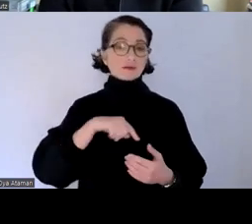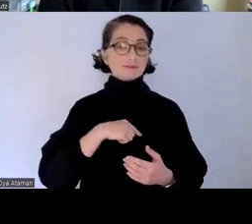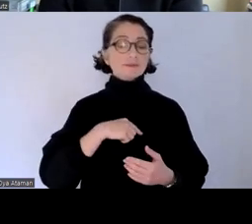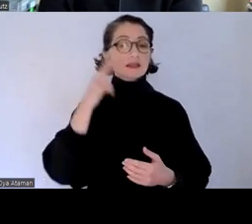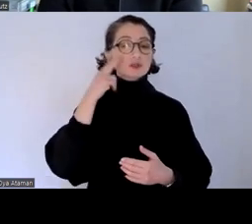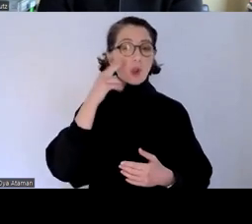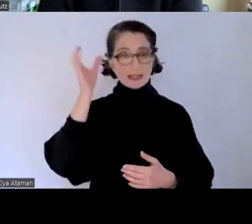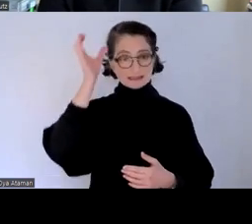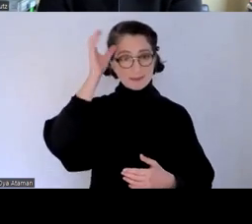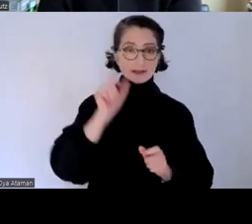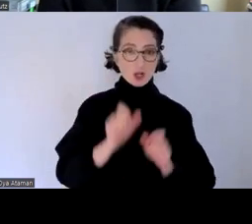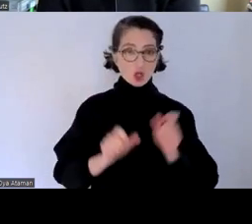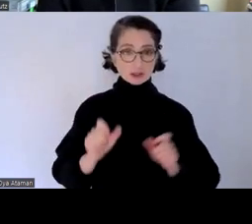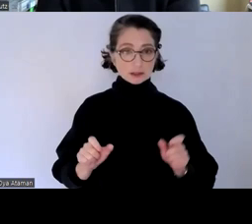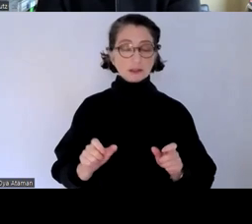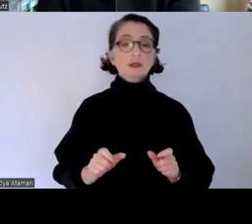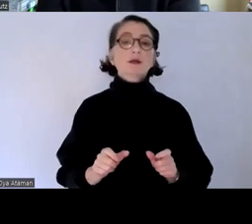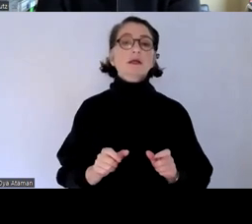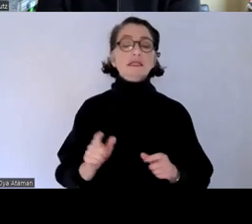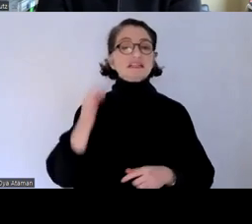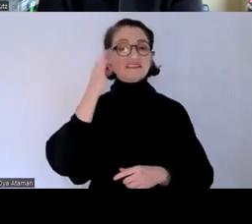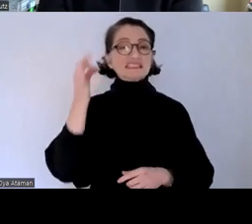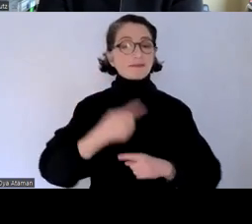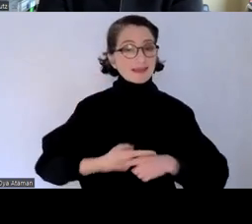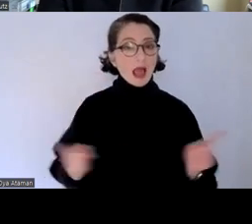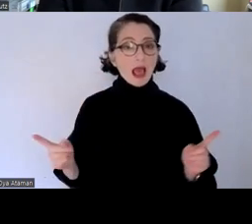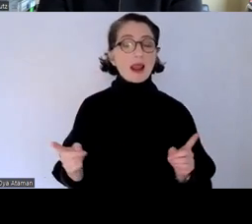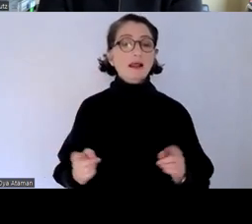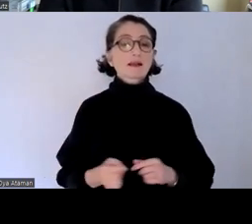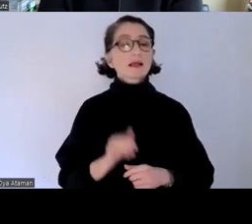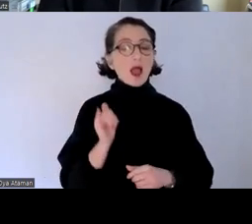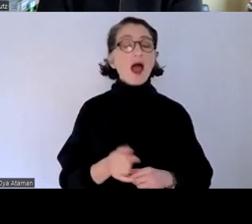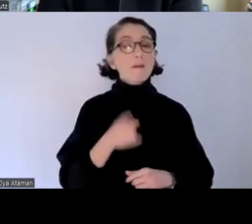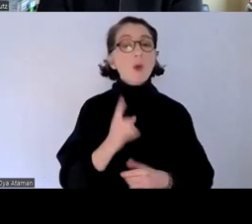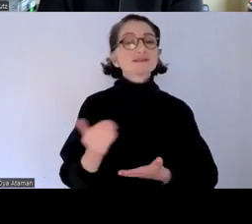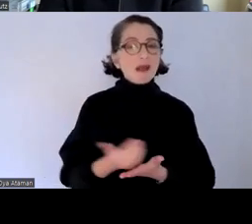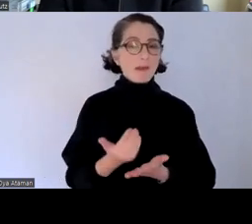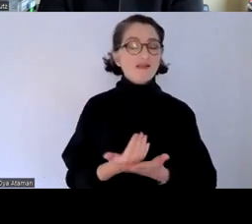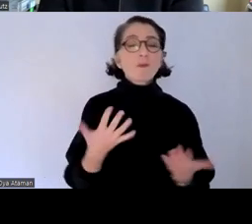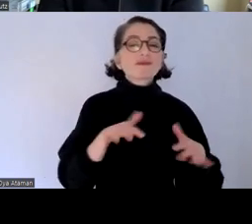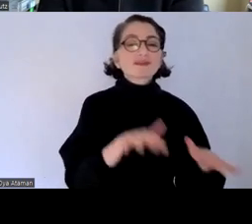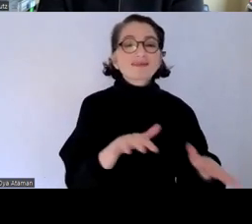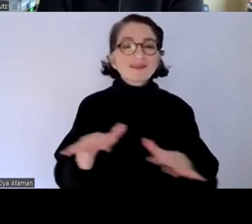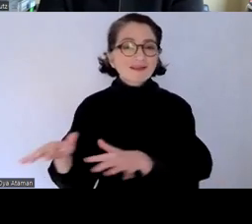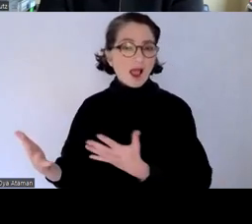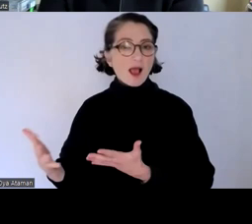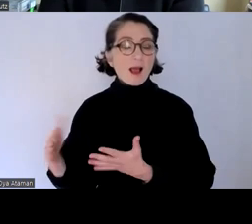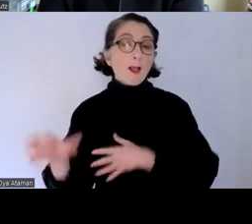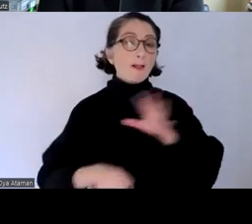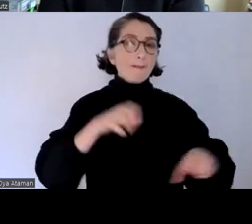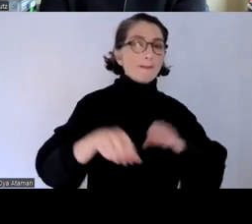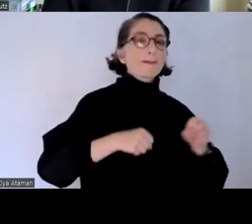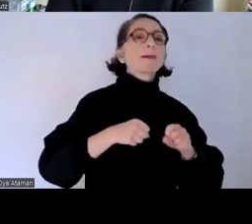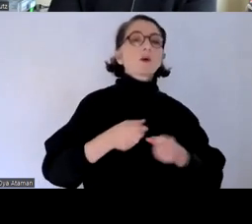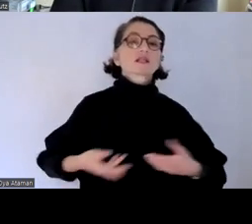experten eben nicht nur wissen teilen sondern auch wissen sammeln und es auch untereinander austauschen es gibt